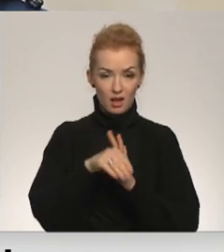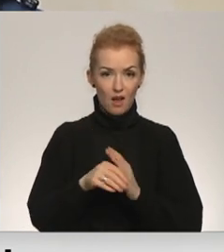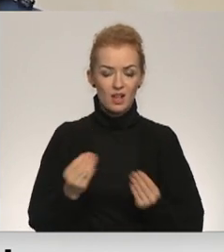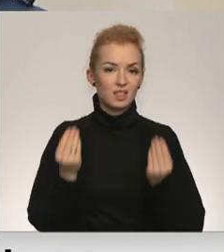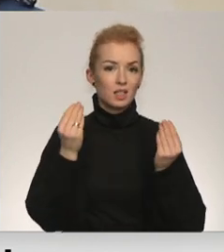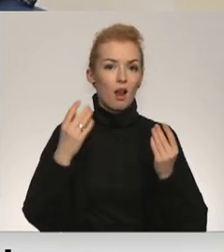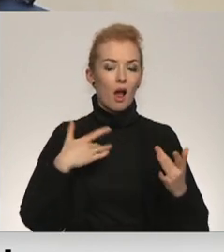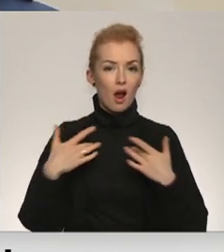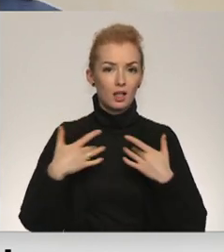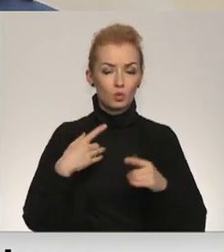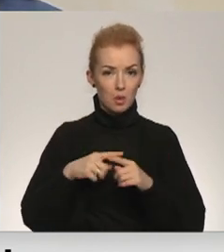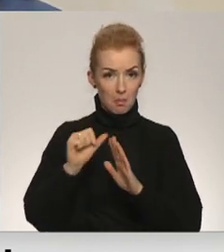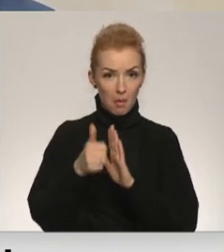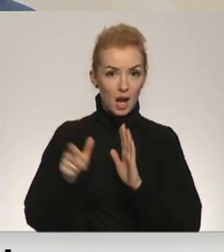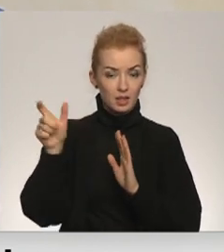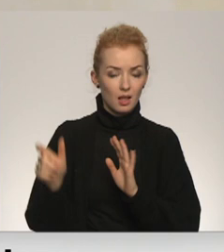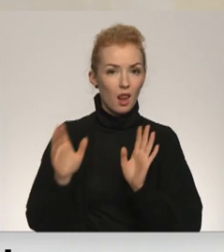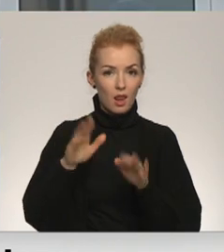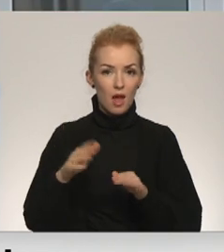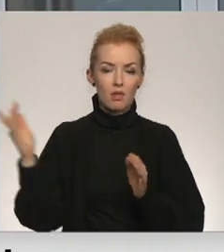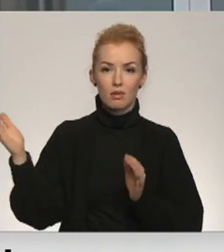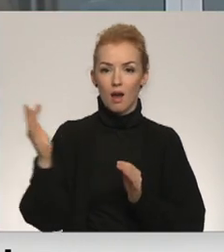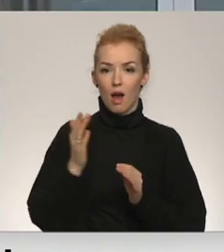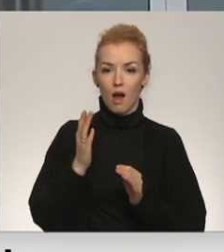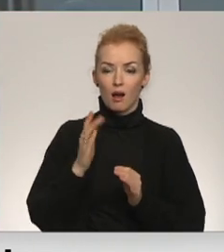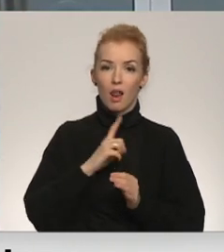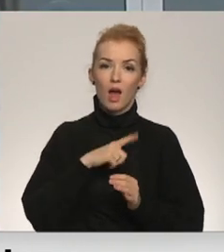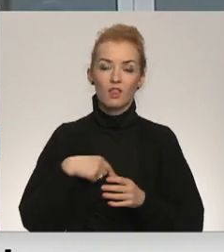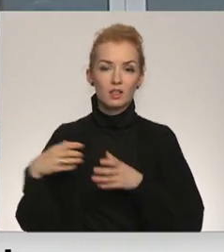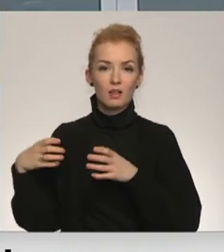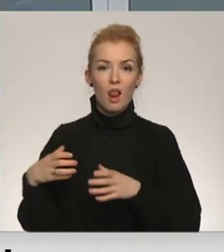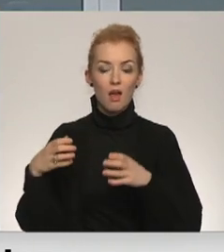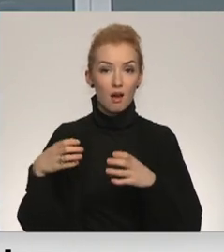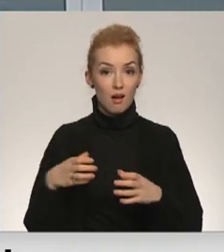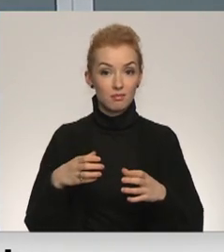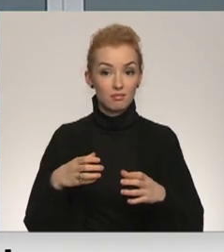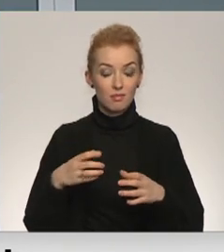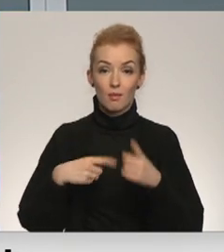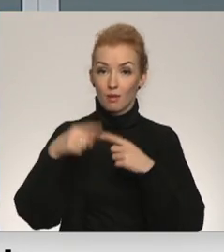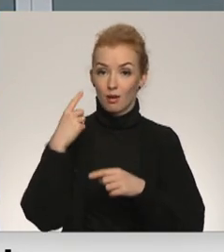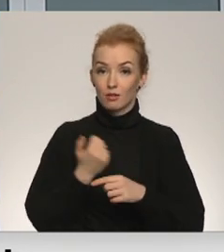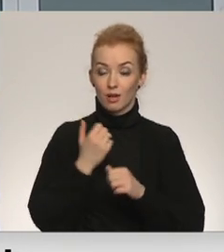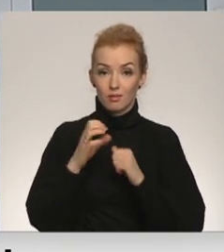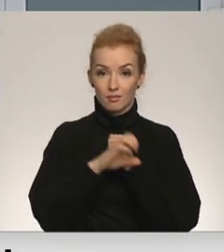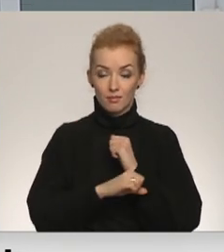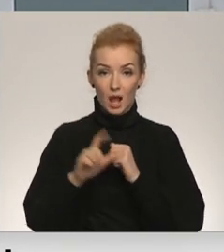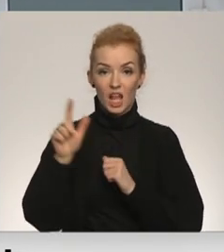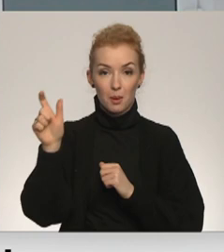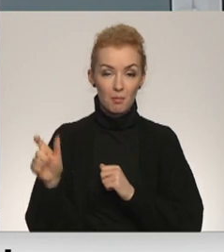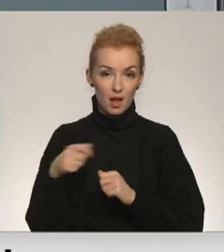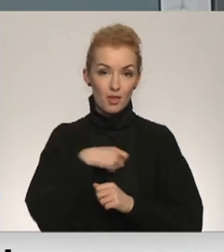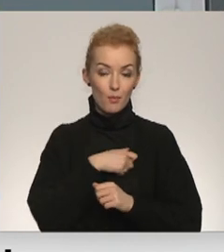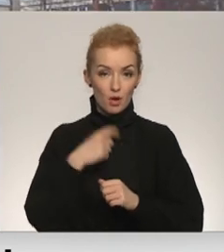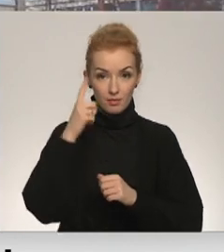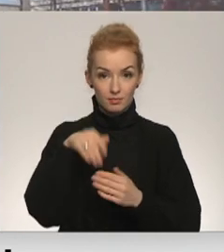aktrisas un māksliniekus, lai, piemēram, nāk Latvijas delegāciju. Aizdītāk gada izskaņā Liebek iesniegdo priešakumu par Upīža